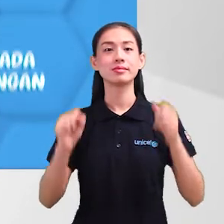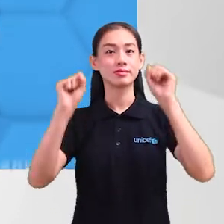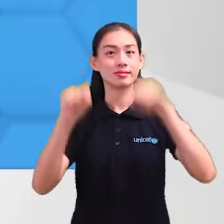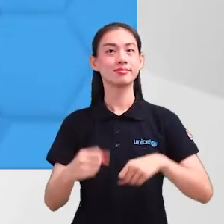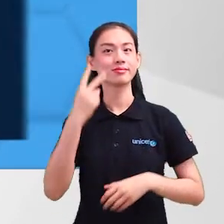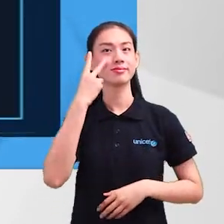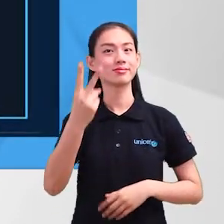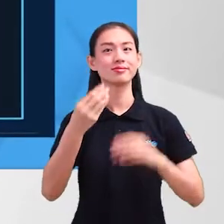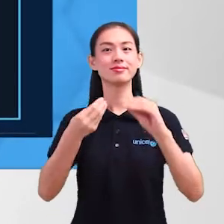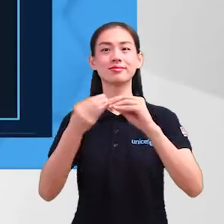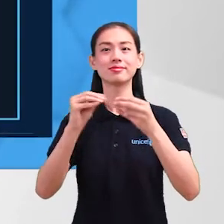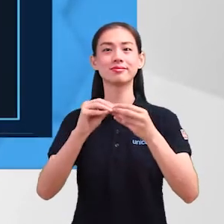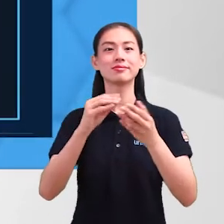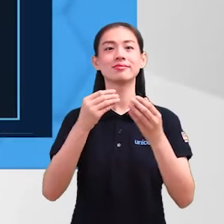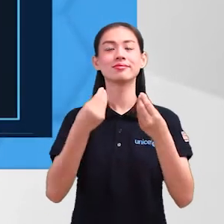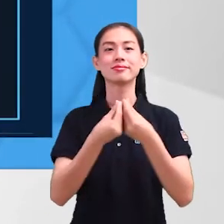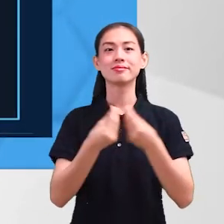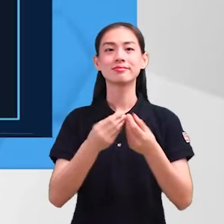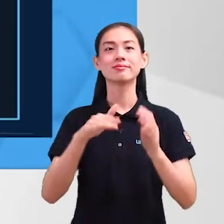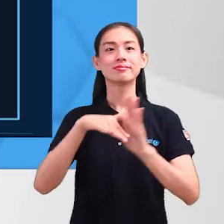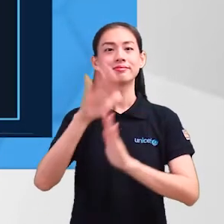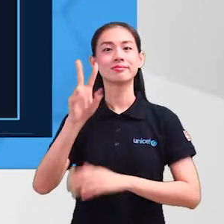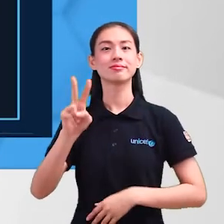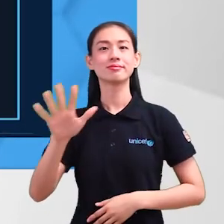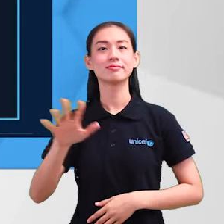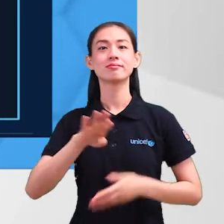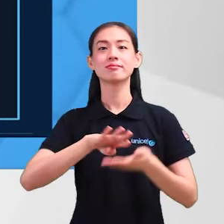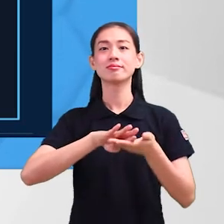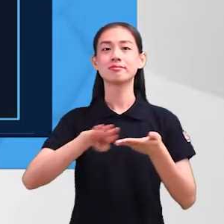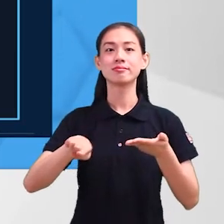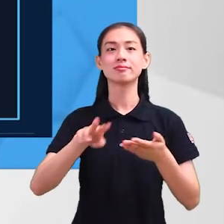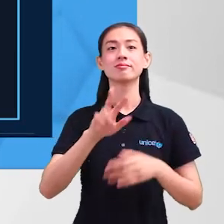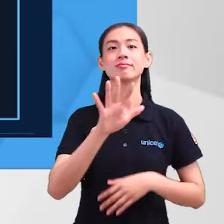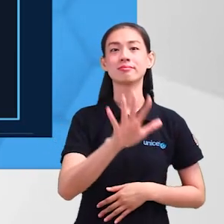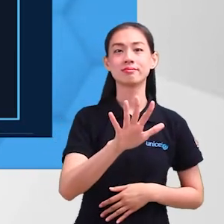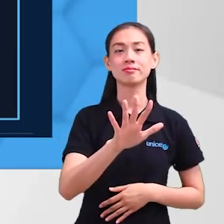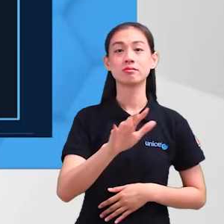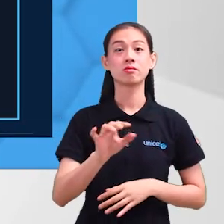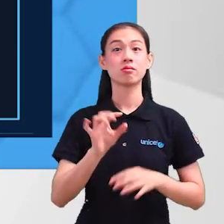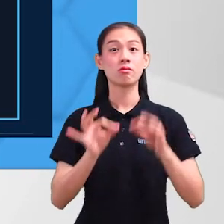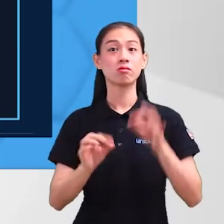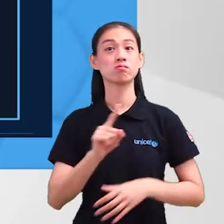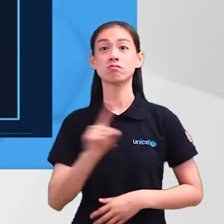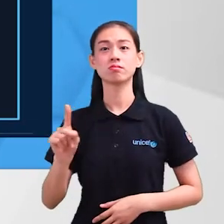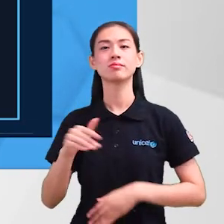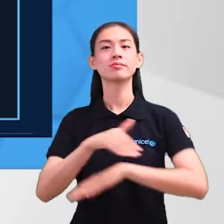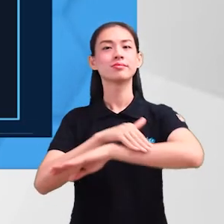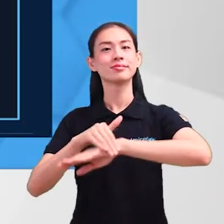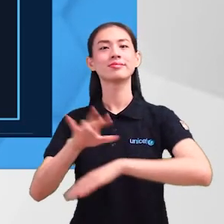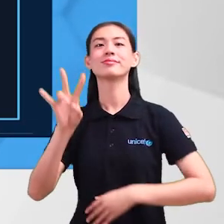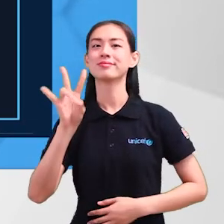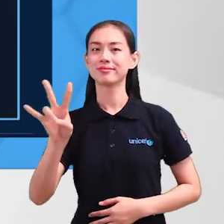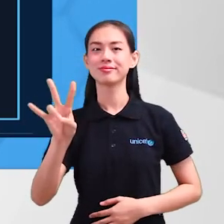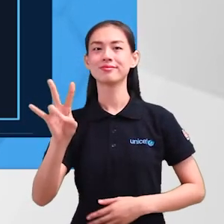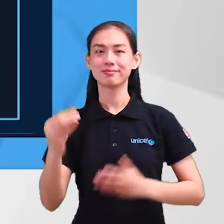Di sini kita dapat lihat jika nilai BMI lebih daripada 25, kod pada baris 5 akan dilaksanakan Kalau tidak,